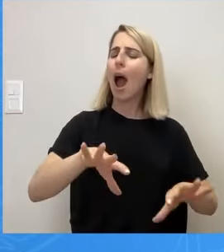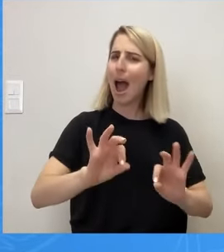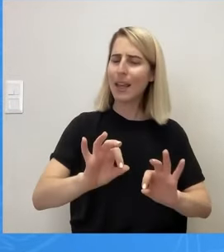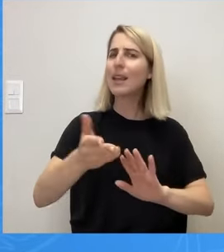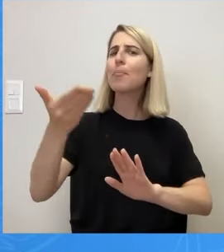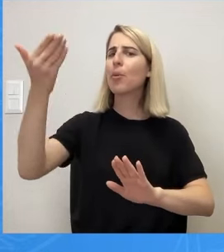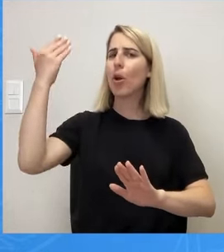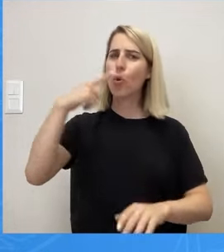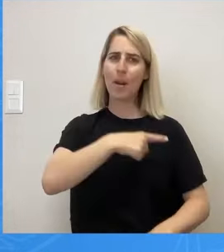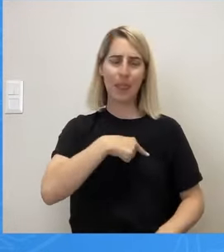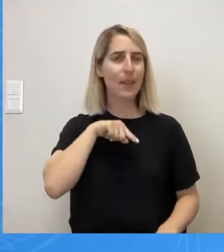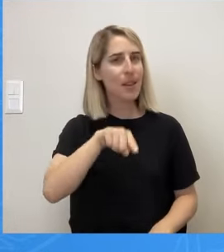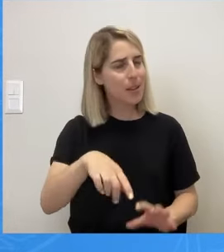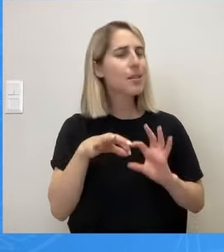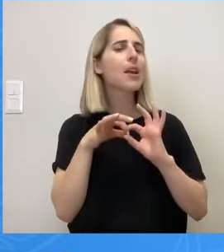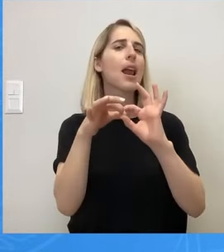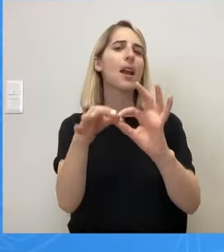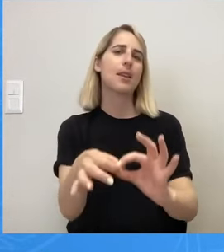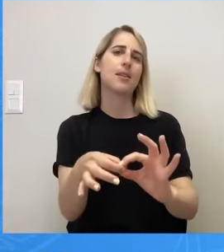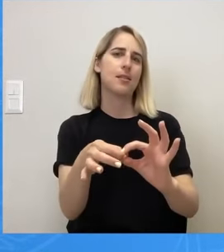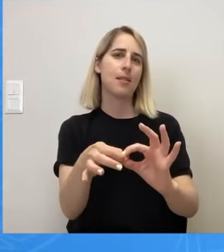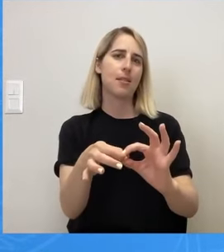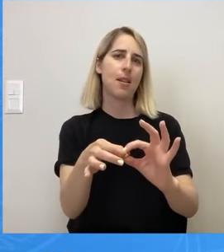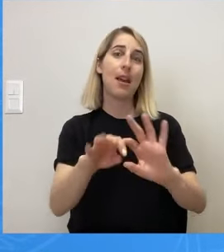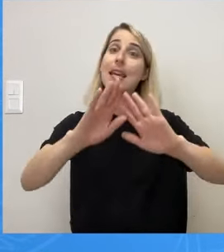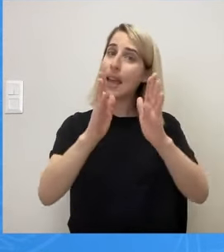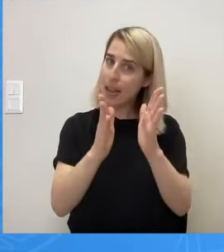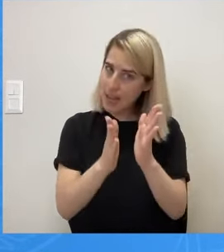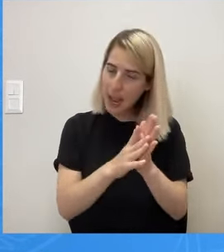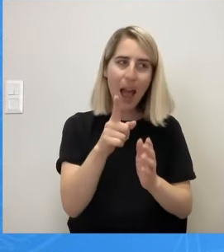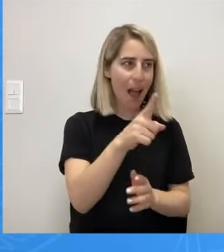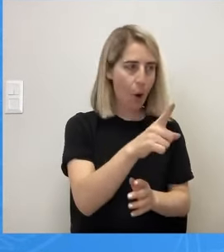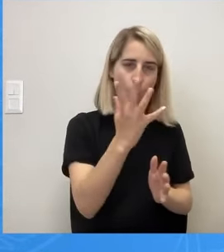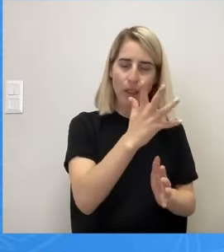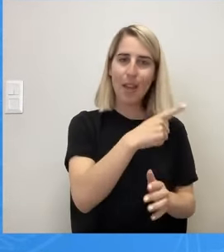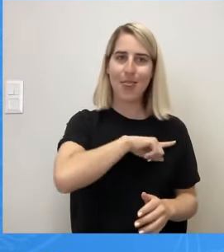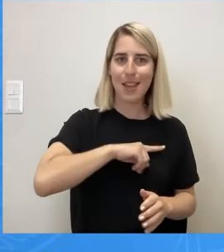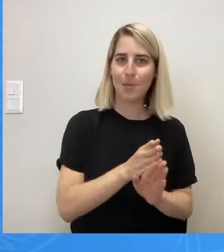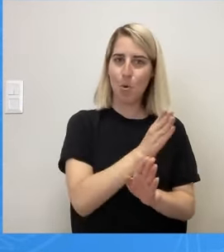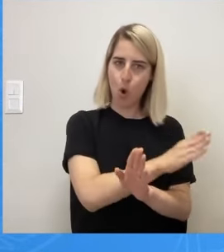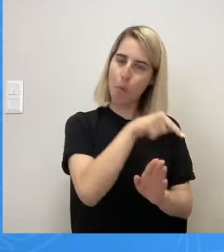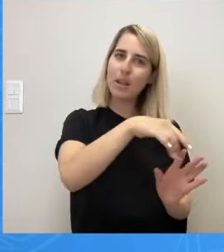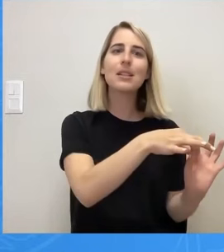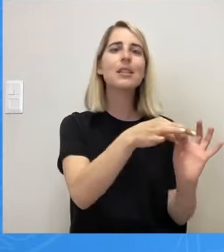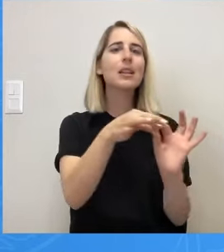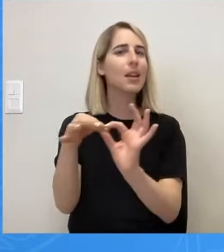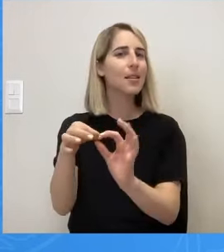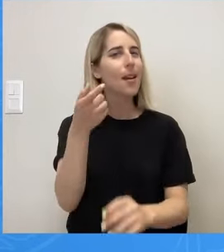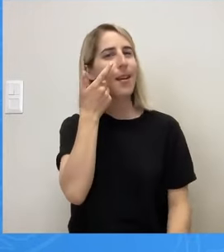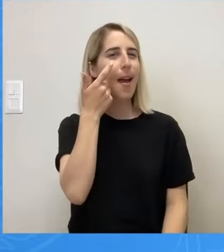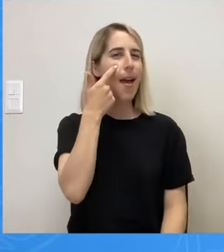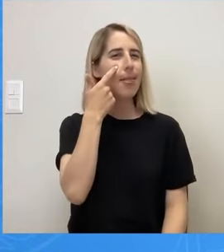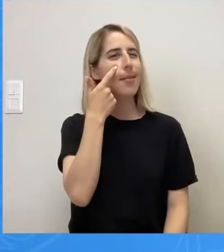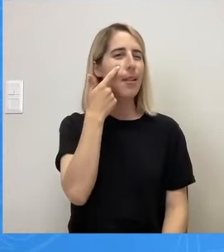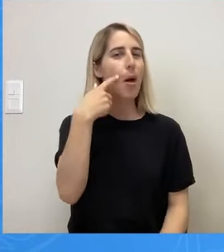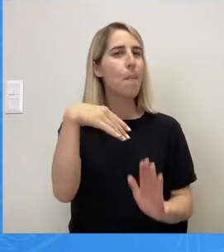το συνεχίζεται, γενικώς συνεχίζεται τα της προηγούμενης διοίκησης, για κοιτάτε μήπως υπάρχει καμία προγραμματική